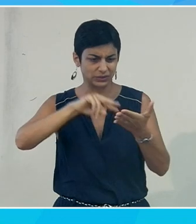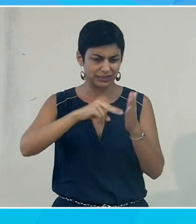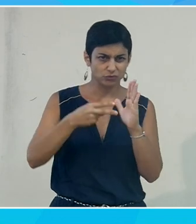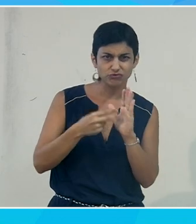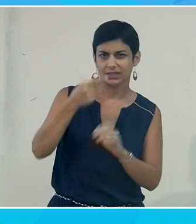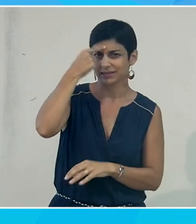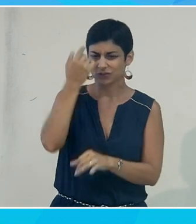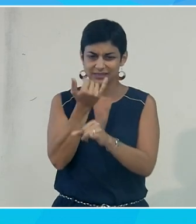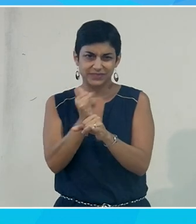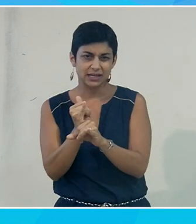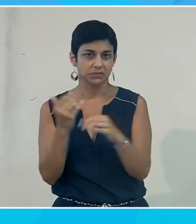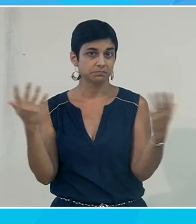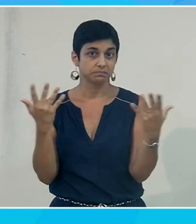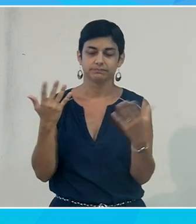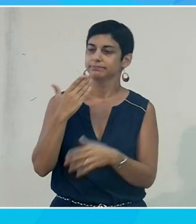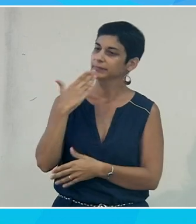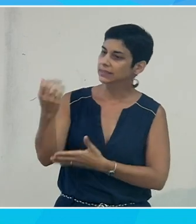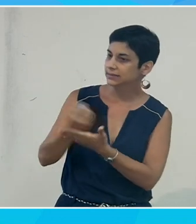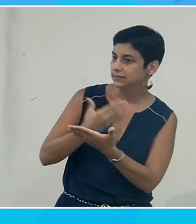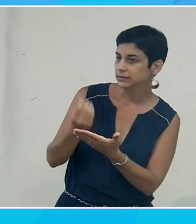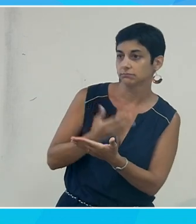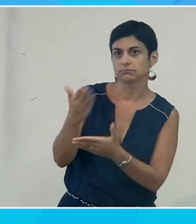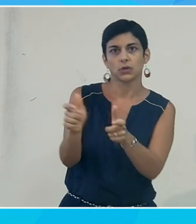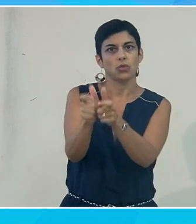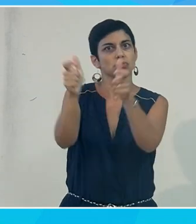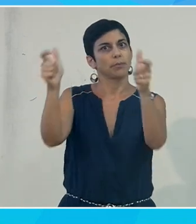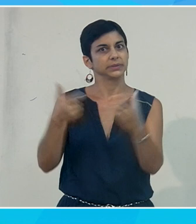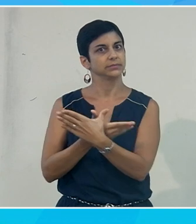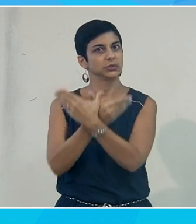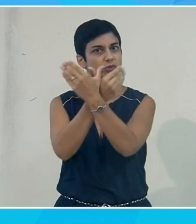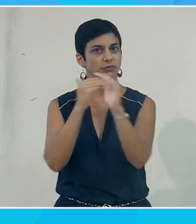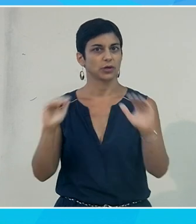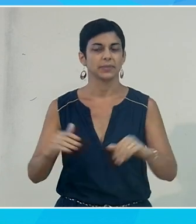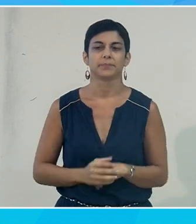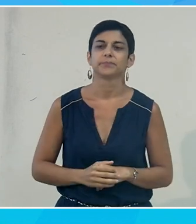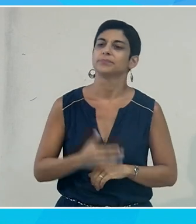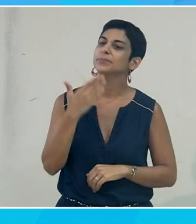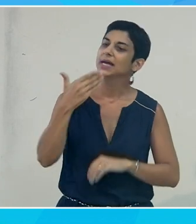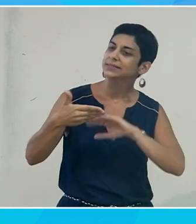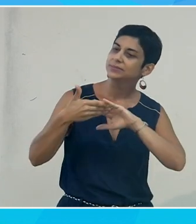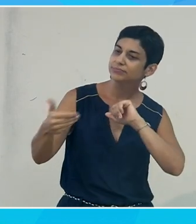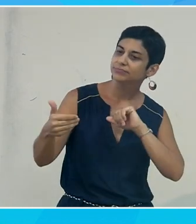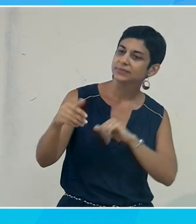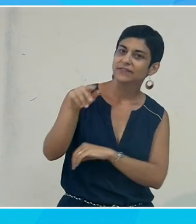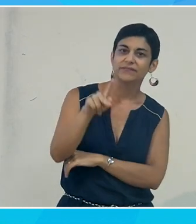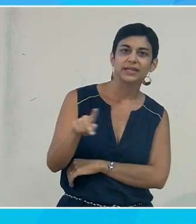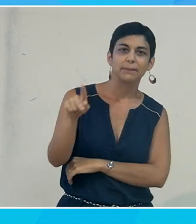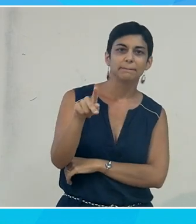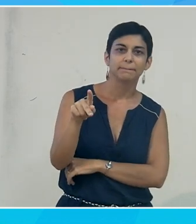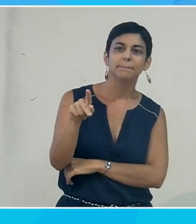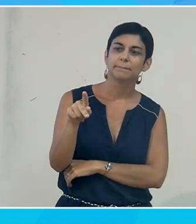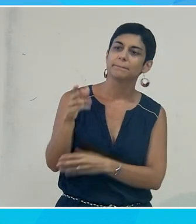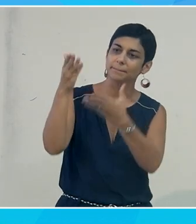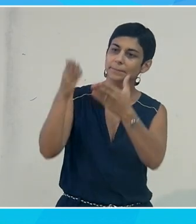artificielle pour une grande entreprise, Microsoft. Merci. À toi, Philippe, de nous éclairer.